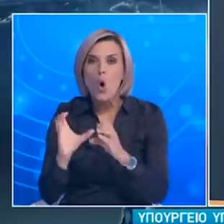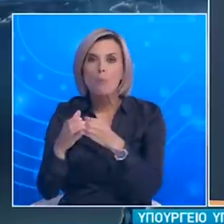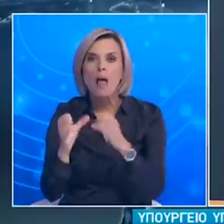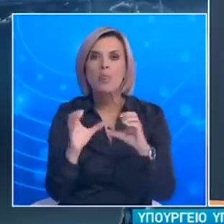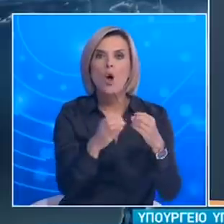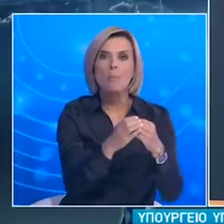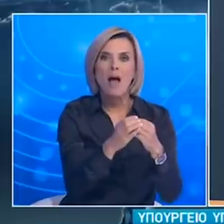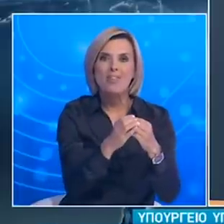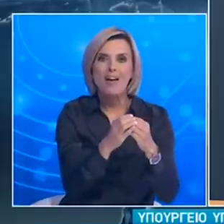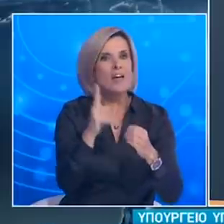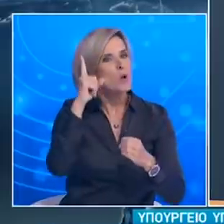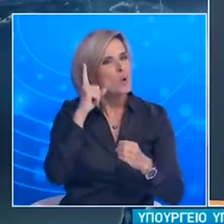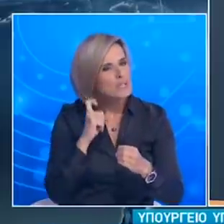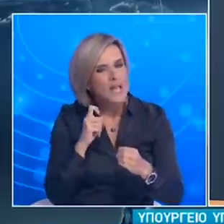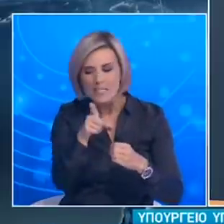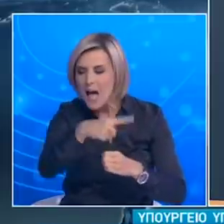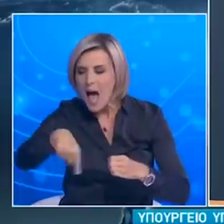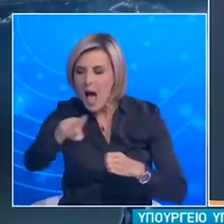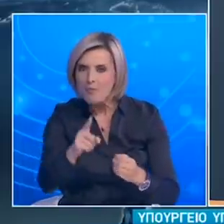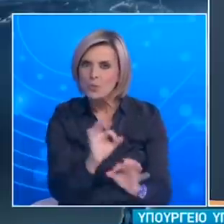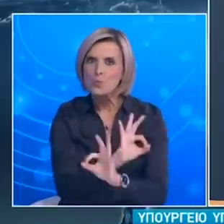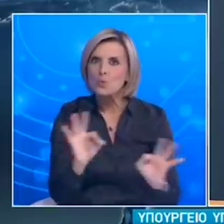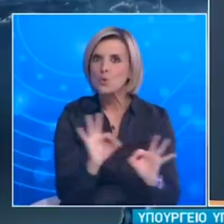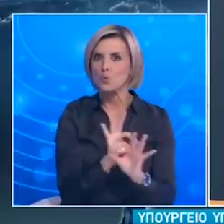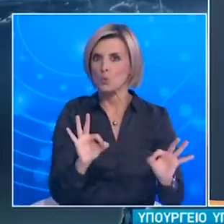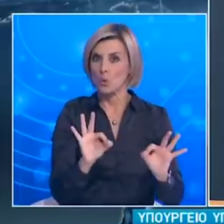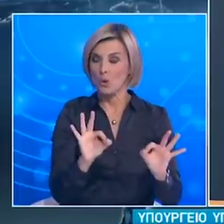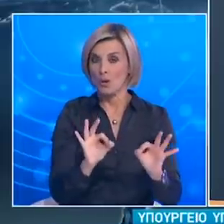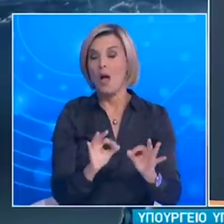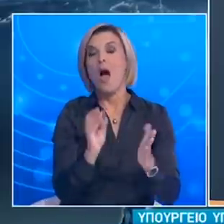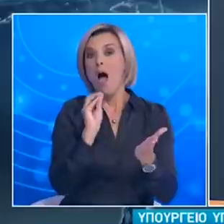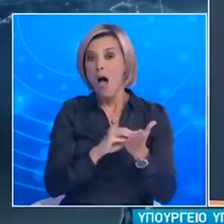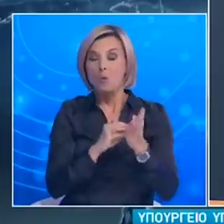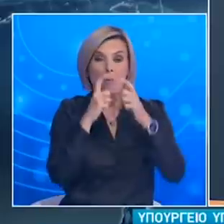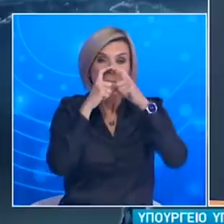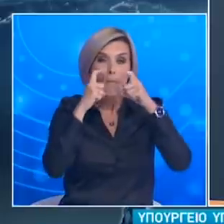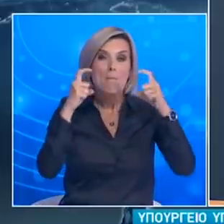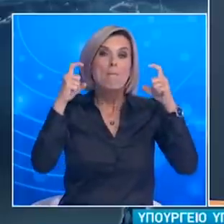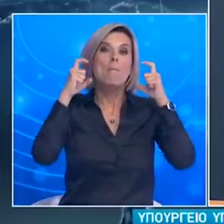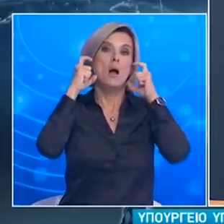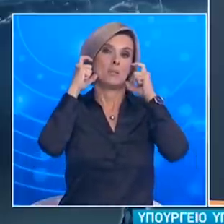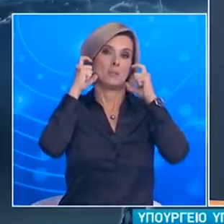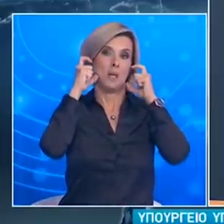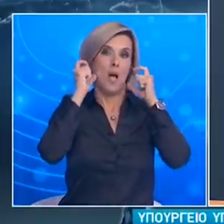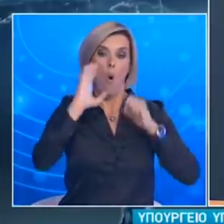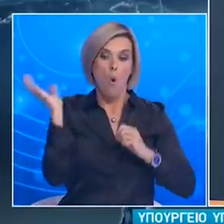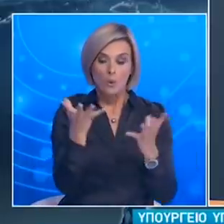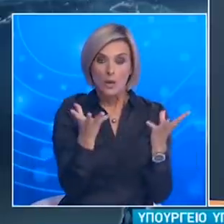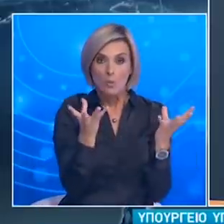που λέμε μια κοινωνική φουσκάλα και να χρησιμοποιήσουν μάσκες σε κάθε δραστηριότητα που σε περιλαμβάνει συγχροτισμό.